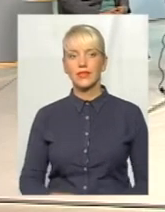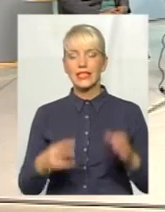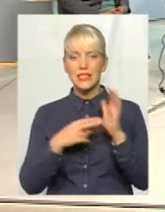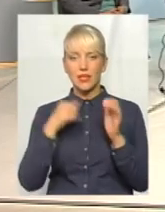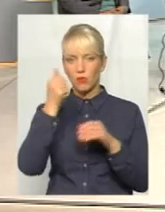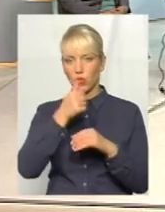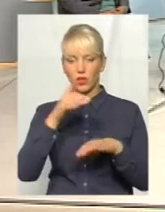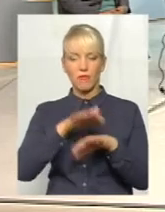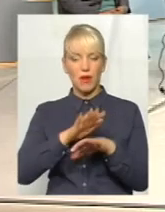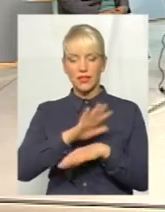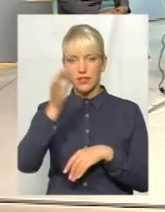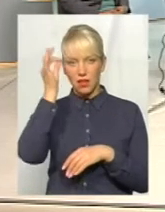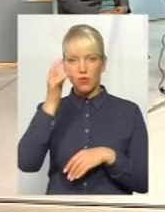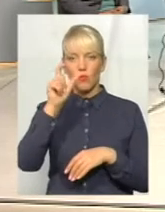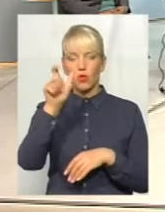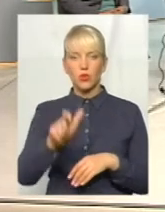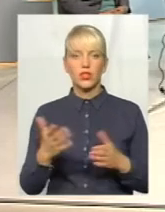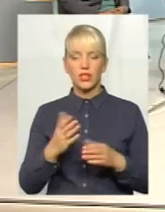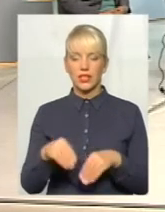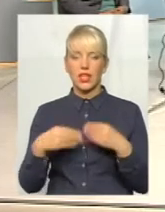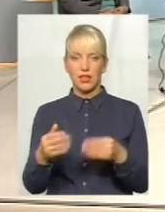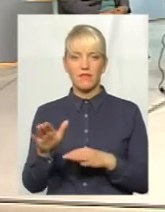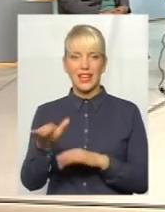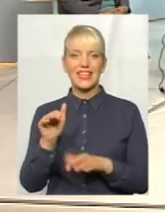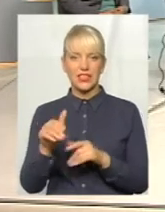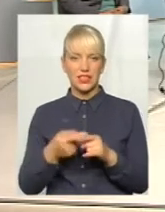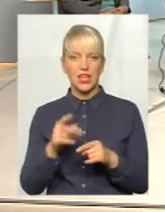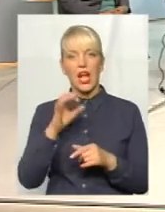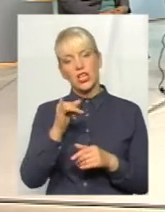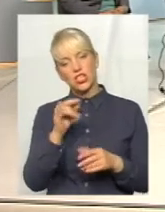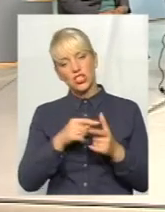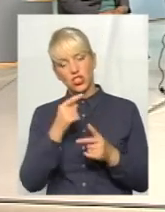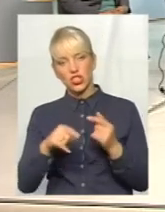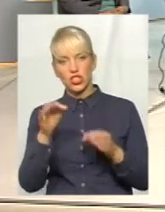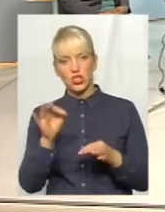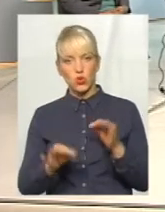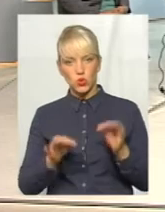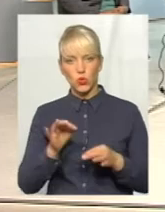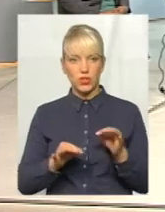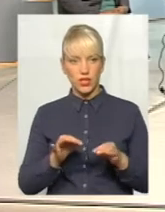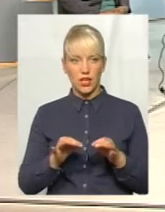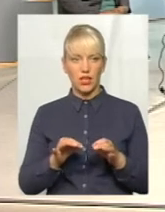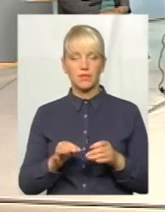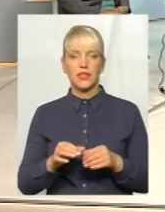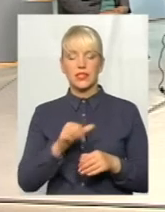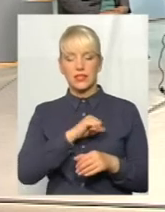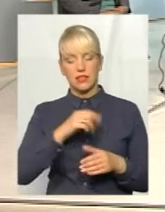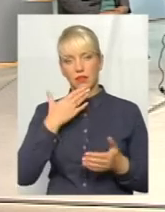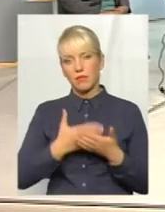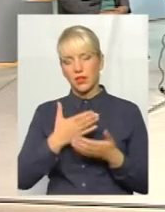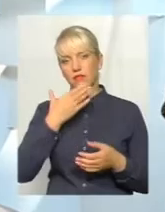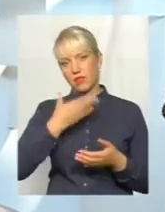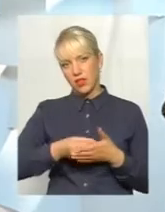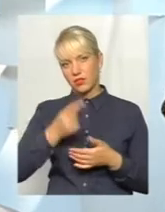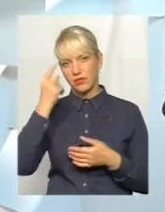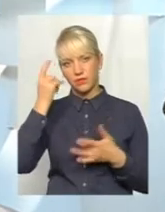згадував про людину, який надав кредит. Чи суддя, якщо вона з власних міркувань приймає